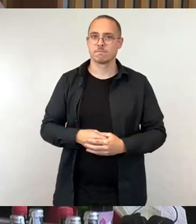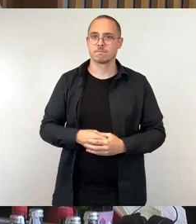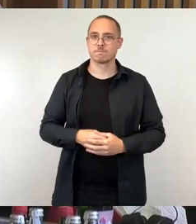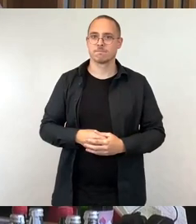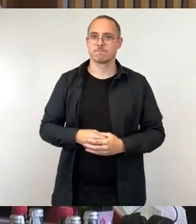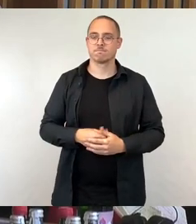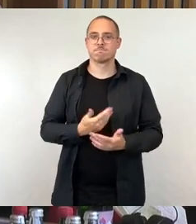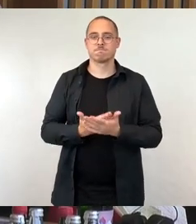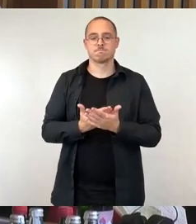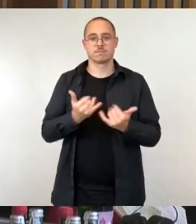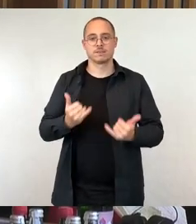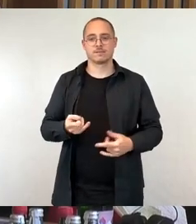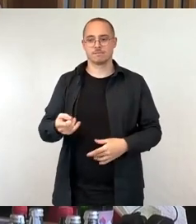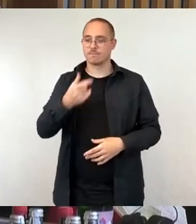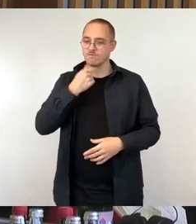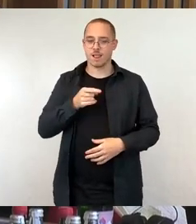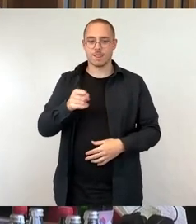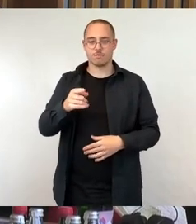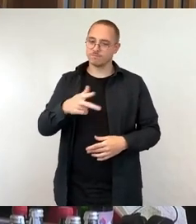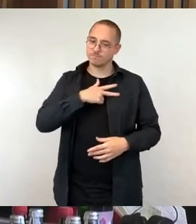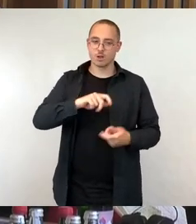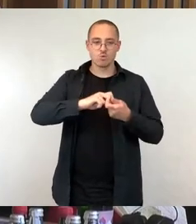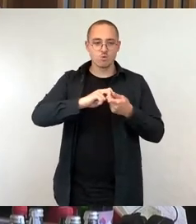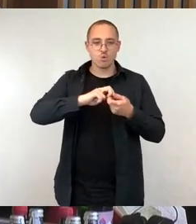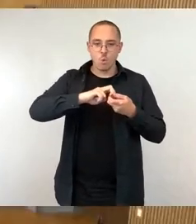Mawa El-Shabini unter Beteiligung der Zivilgesellschaft zu sorgen?